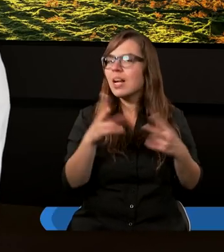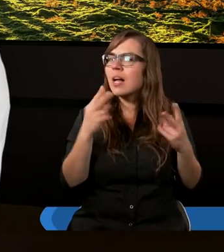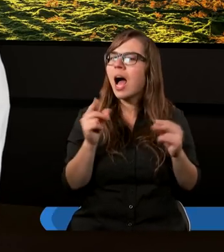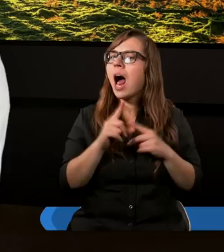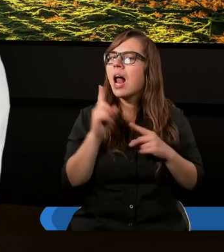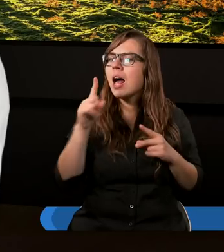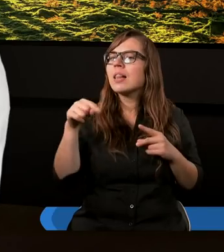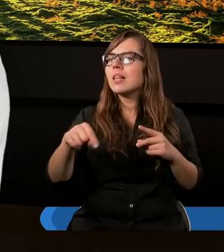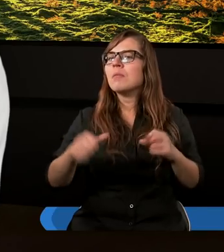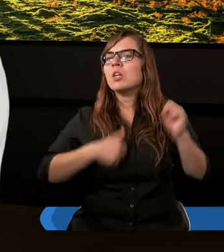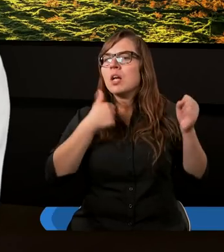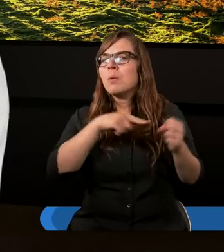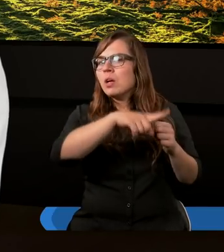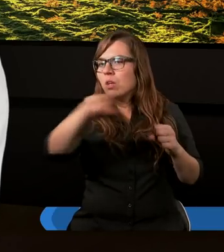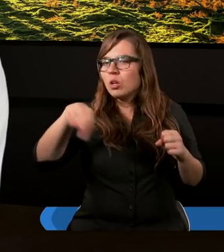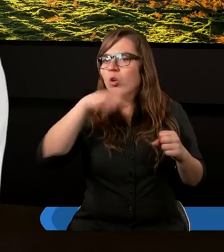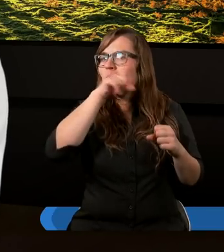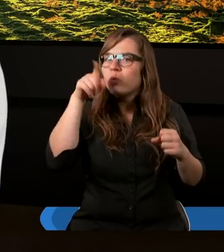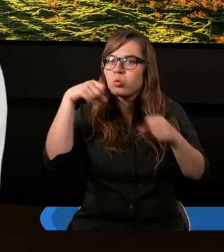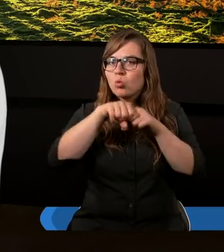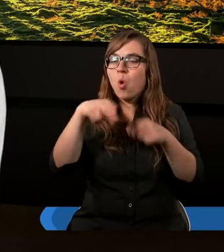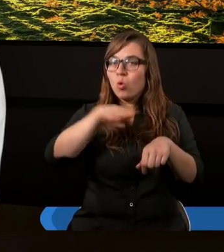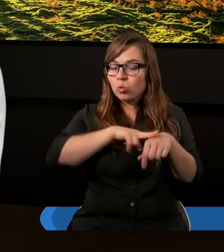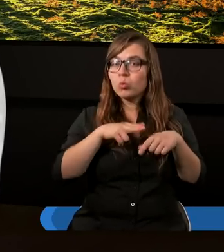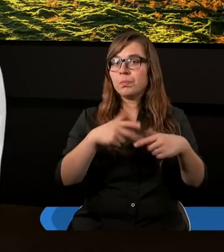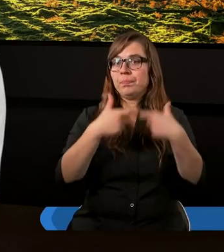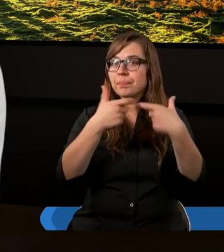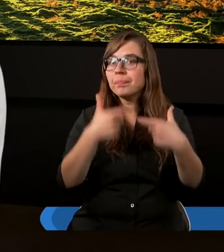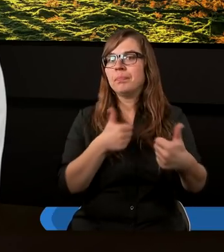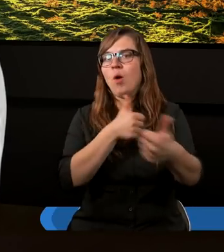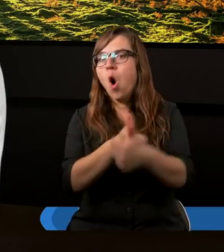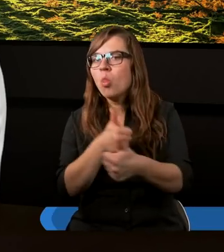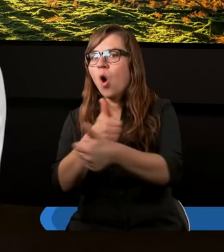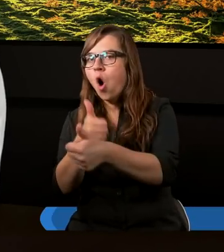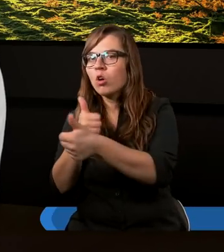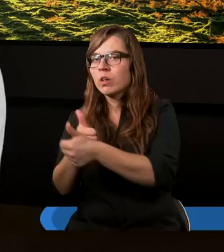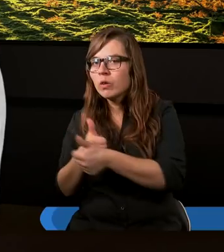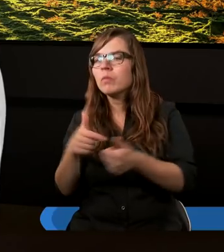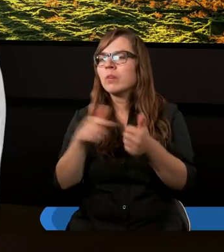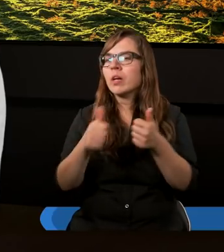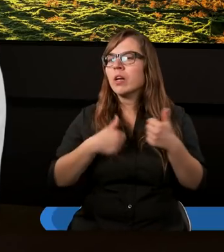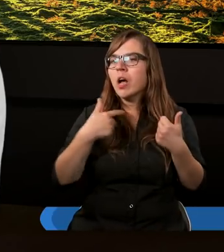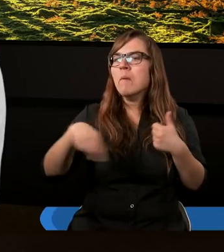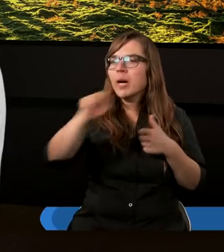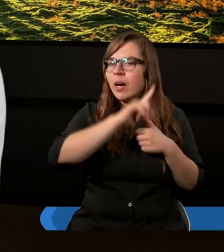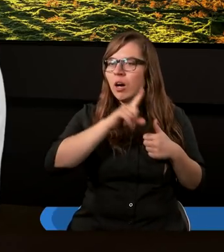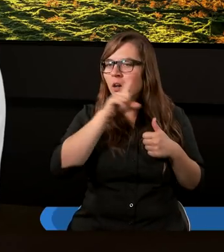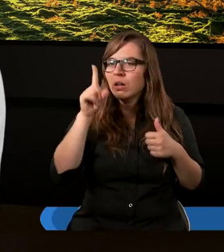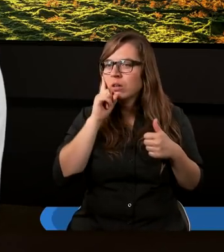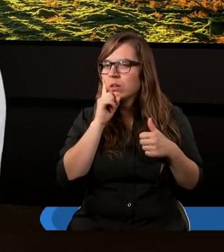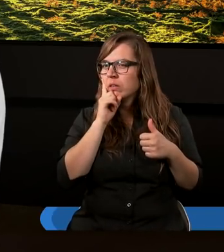tym, żeby ludzie, do których dotarł, aby we właściwy sposób